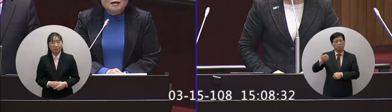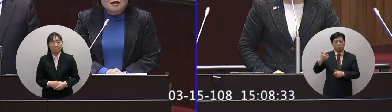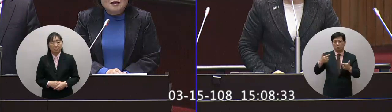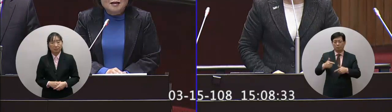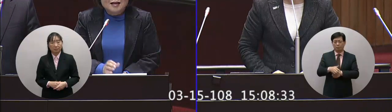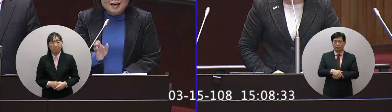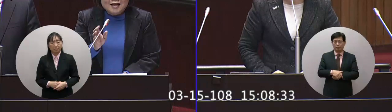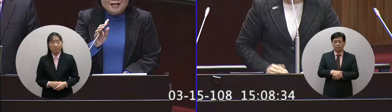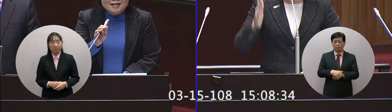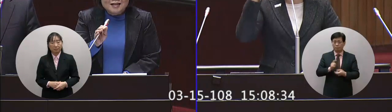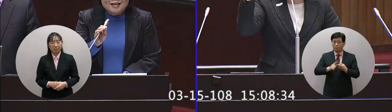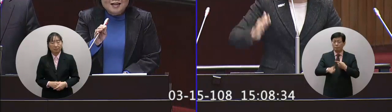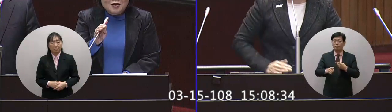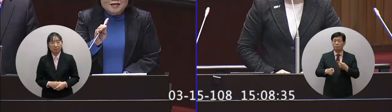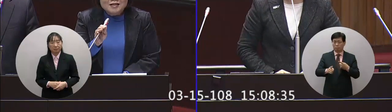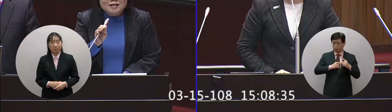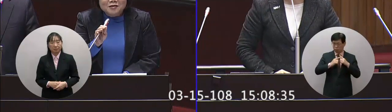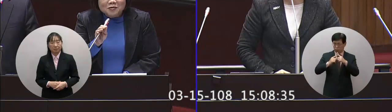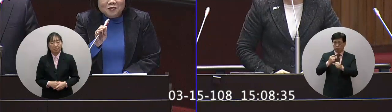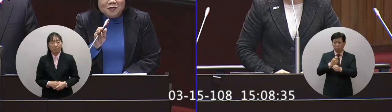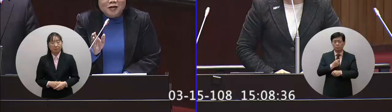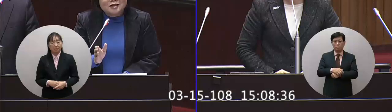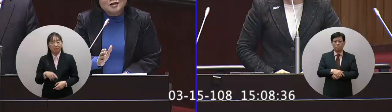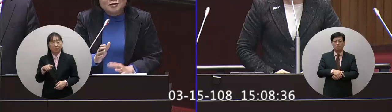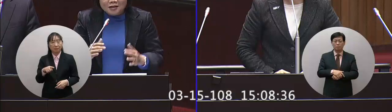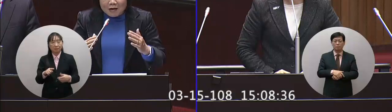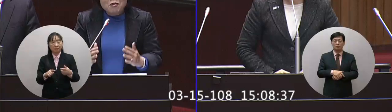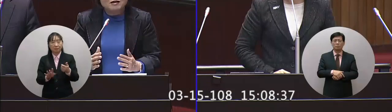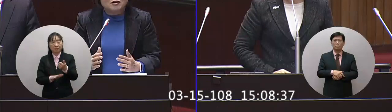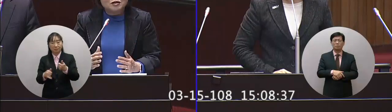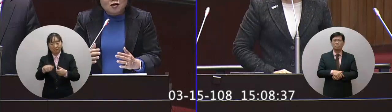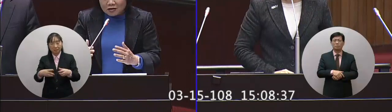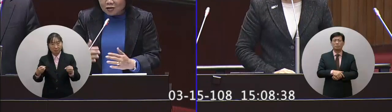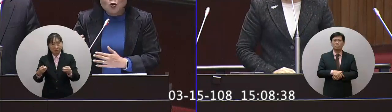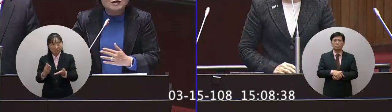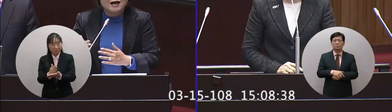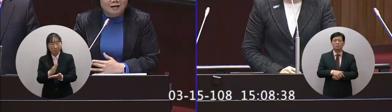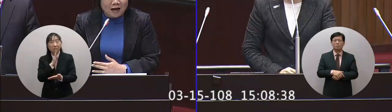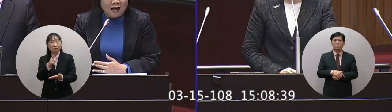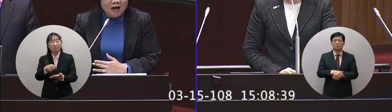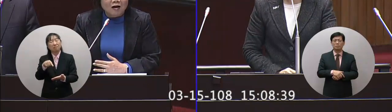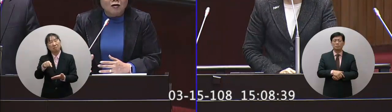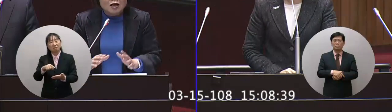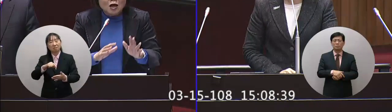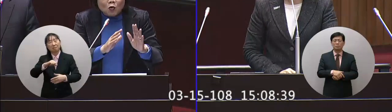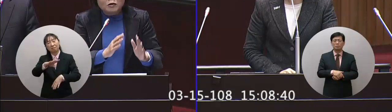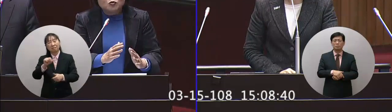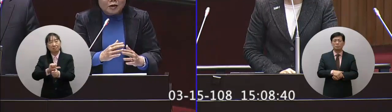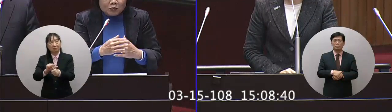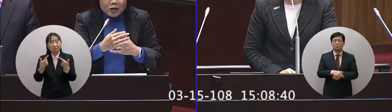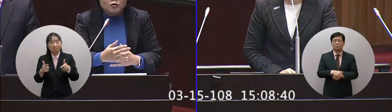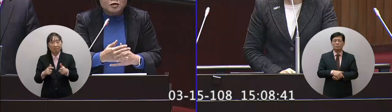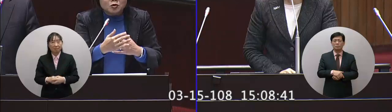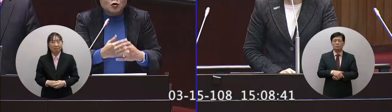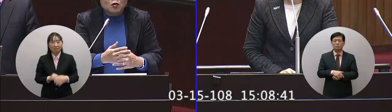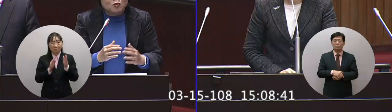而已是不是要有行動啊這個委員這個談判喔是動態的啦那我們